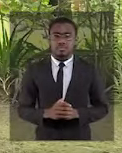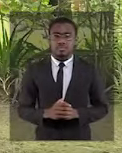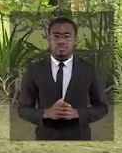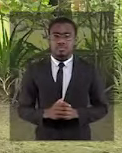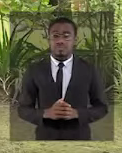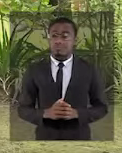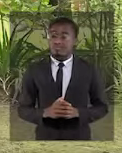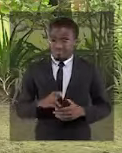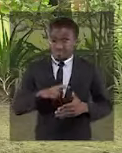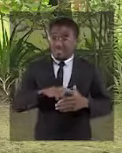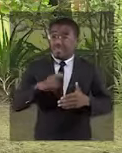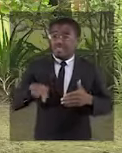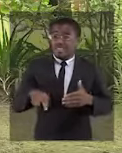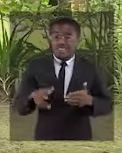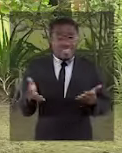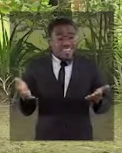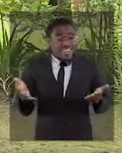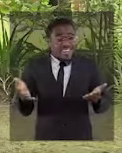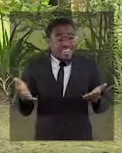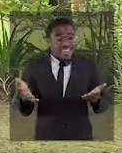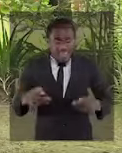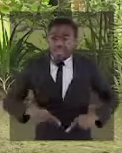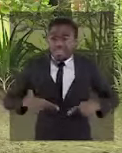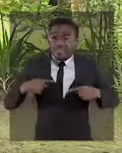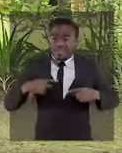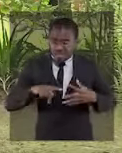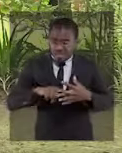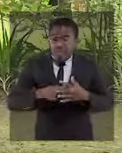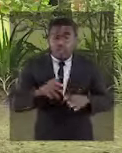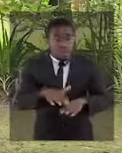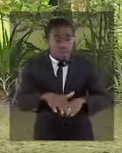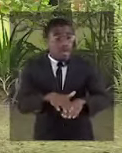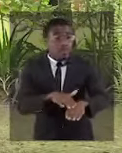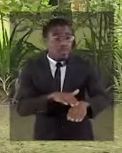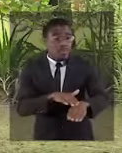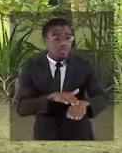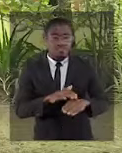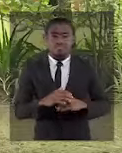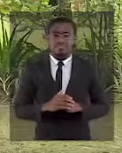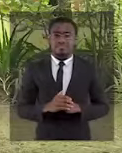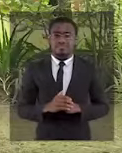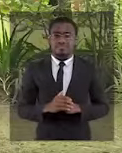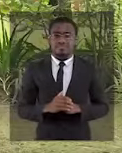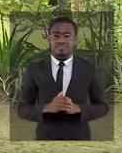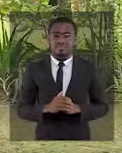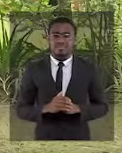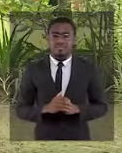Résultat, nous retrouvons peu à peu le cours normal du vie,